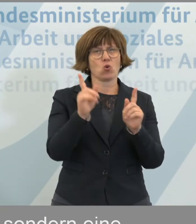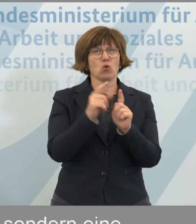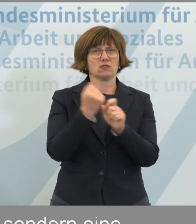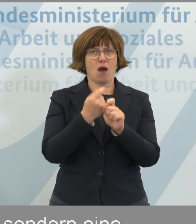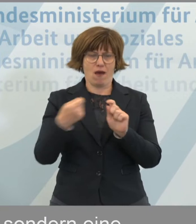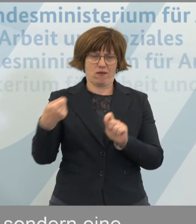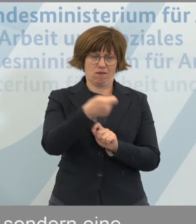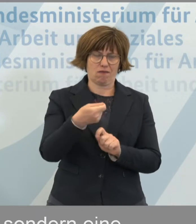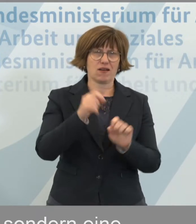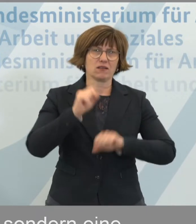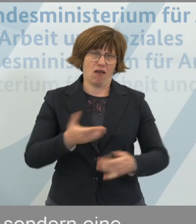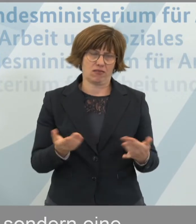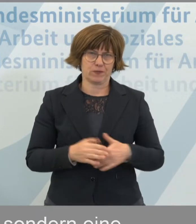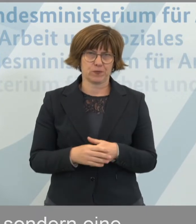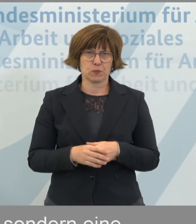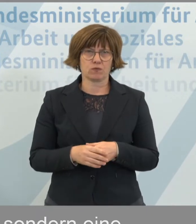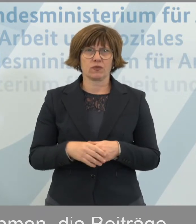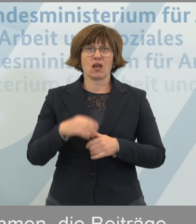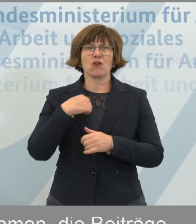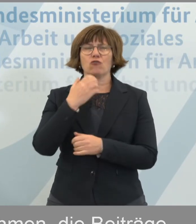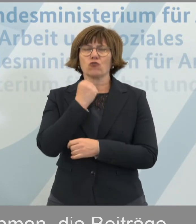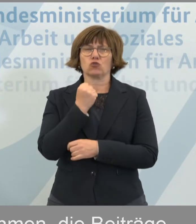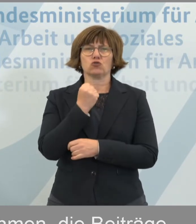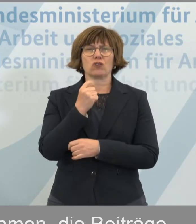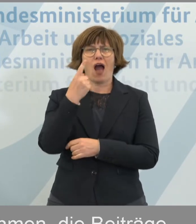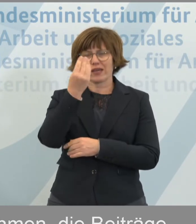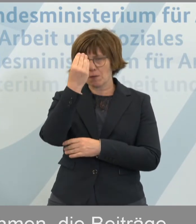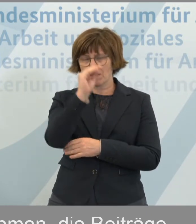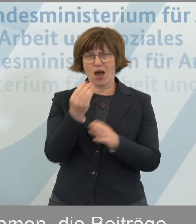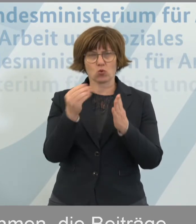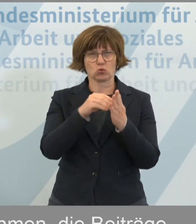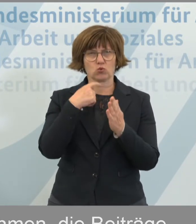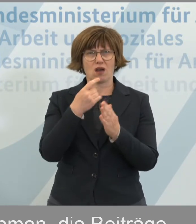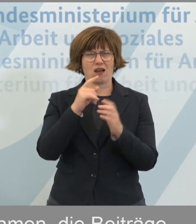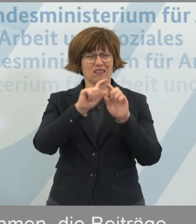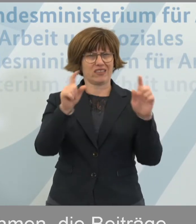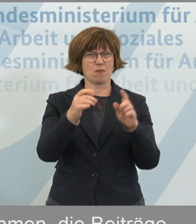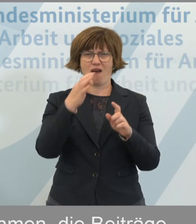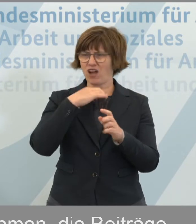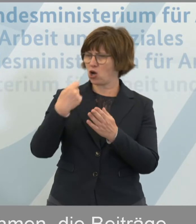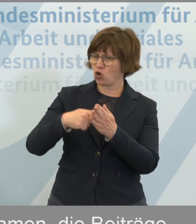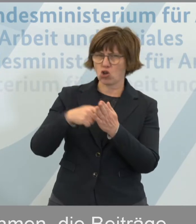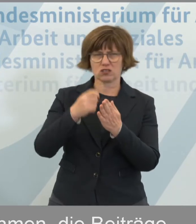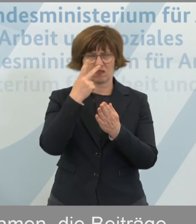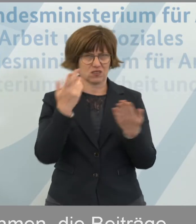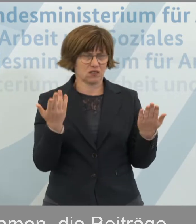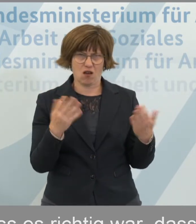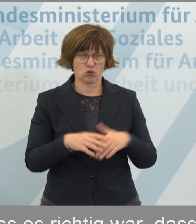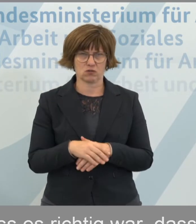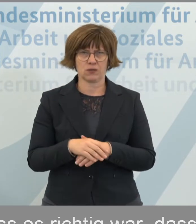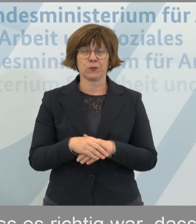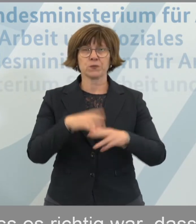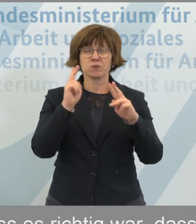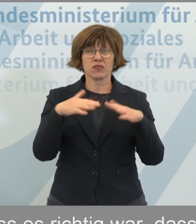leisten zu können. Lassen Sie mich eine Bemerkung machen, auch zur Frage der Kosten. Es ist